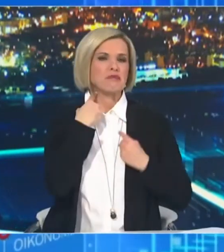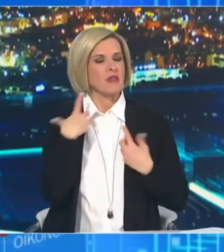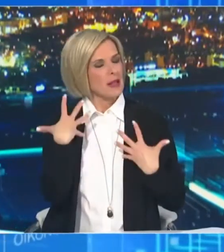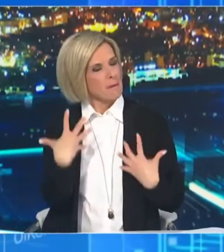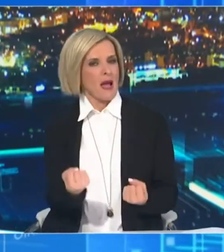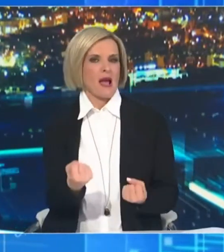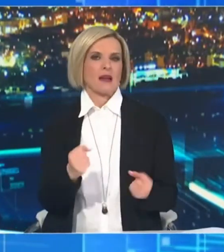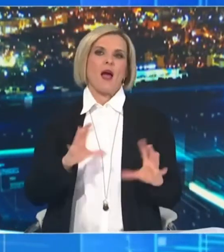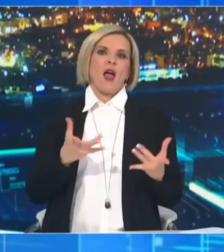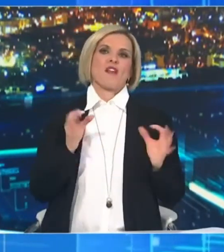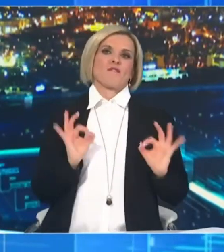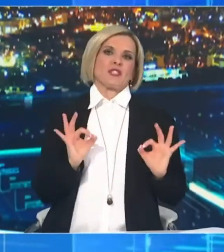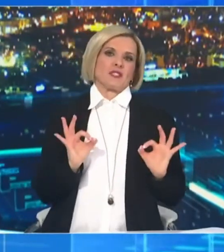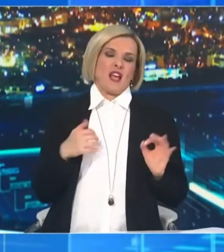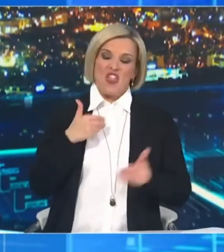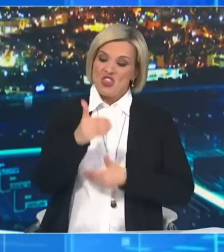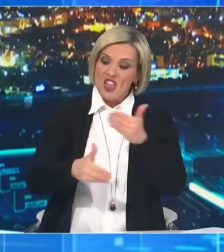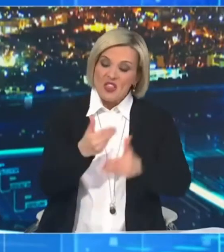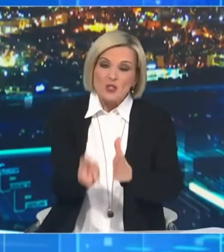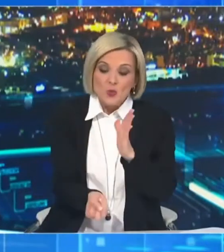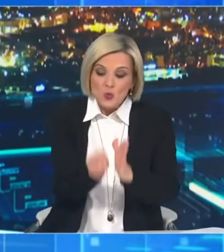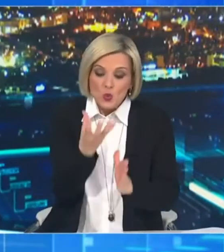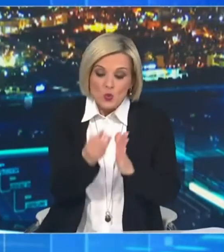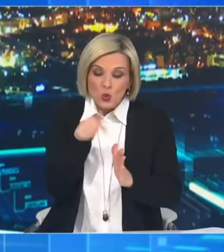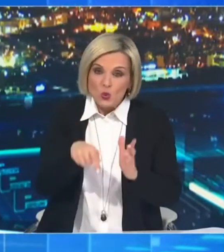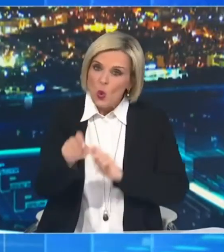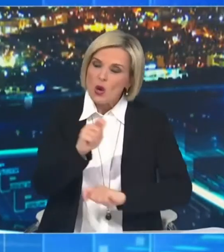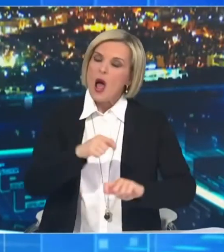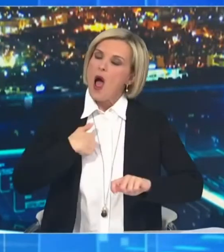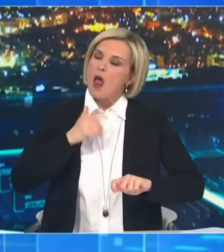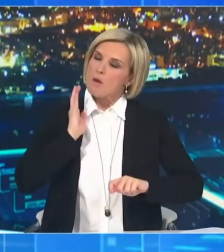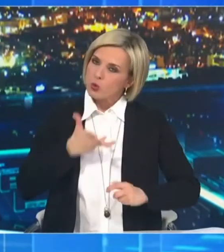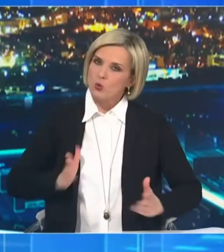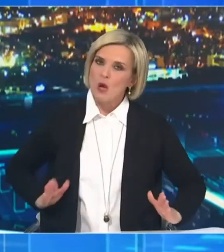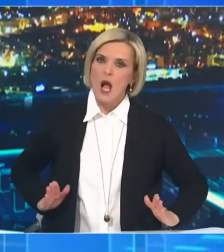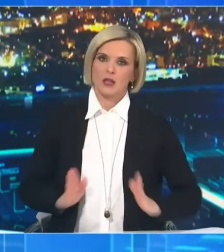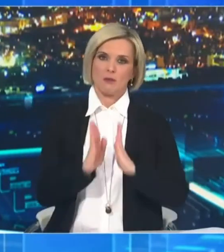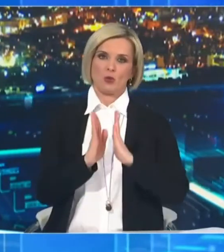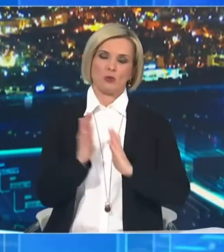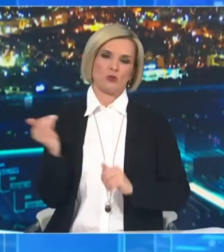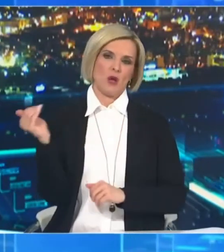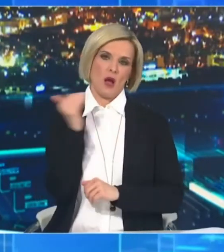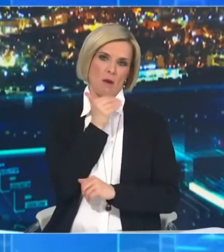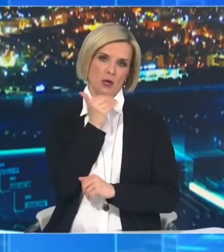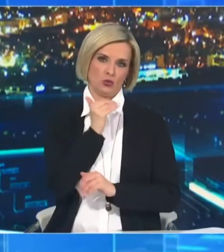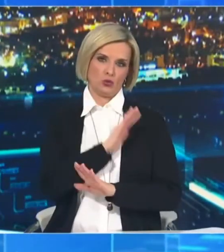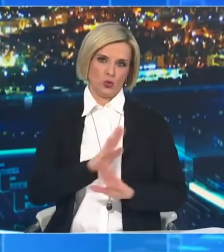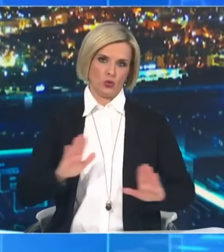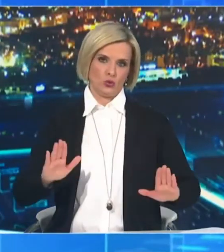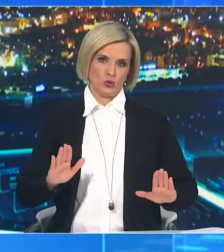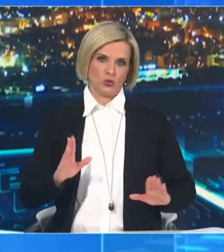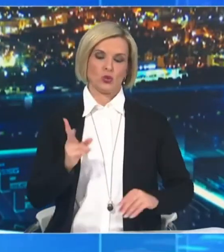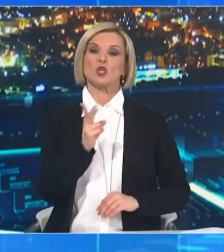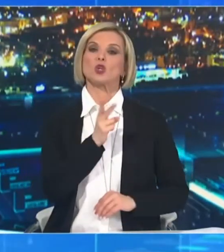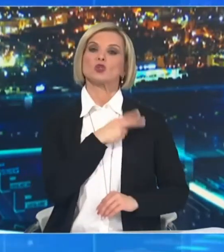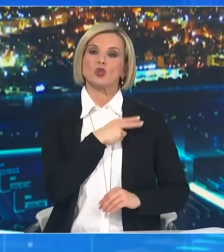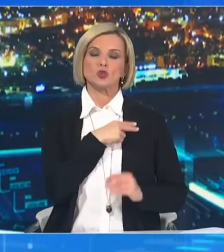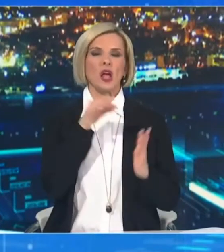θα αντιμετωπιστούν με την κατάλληλη